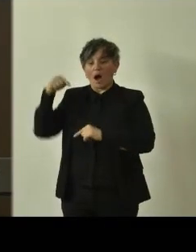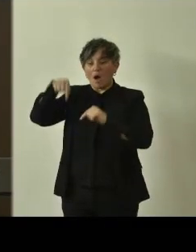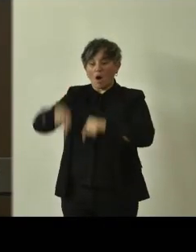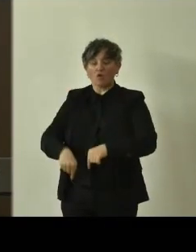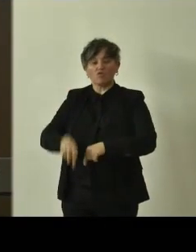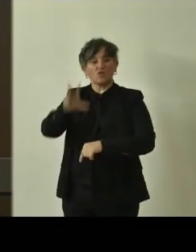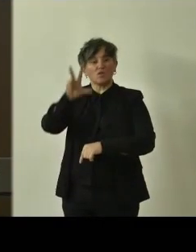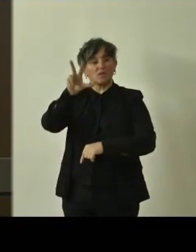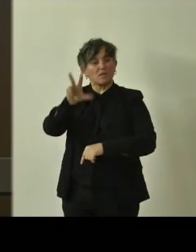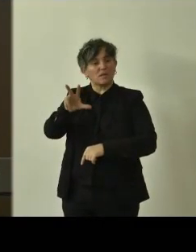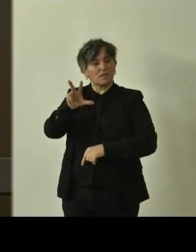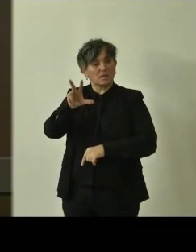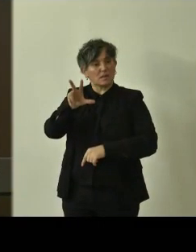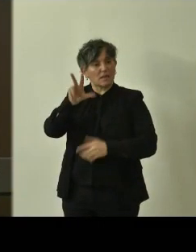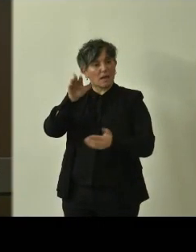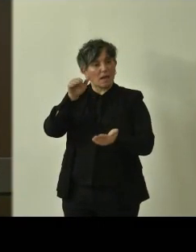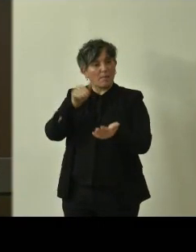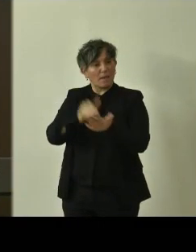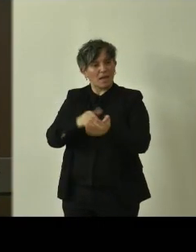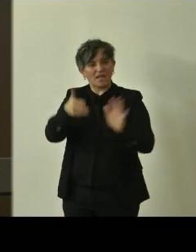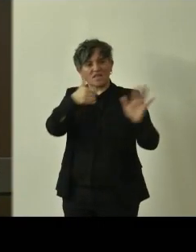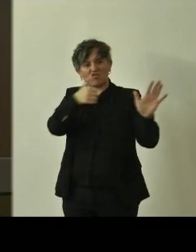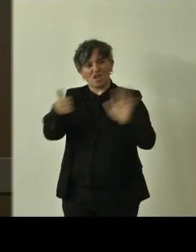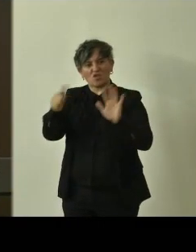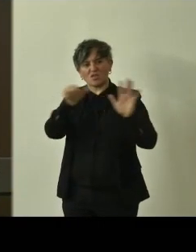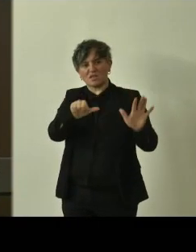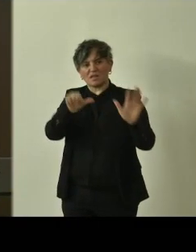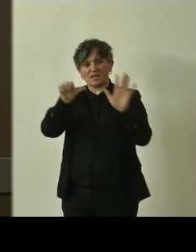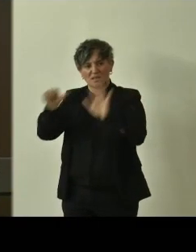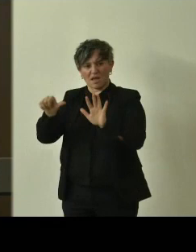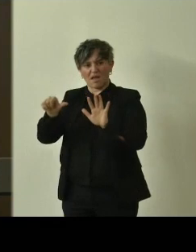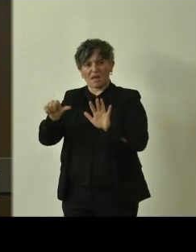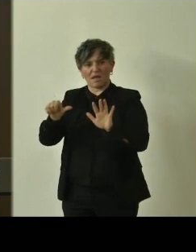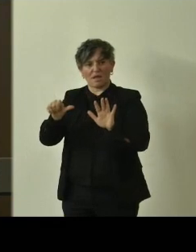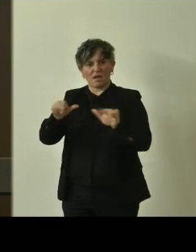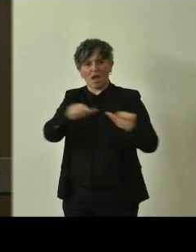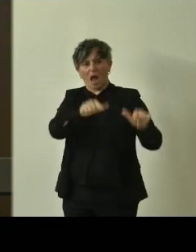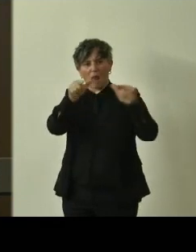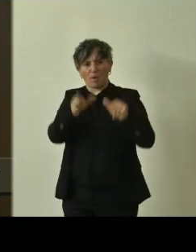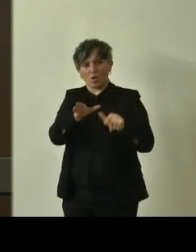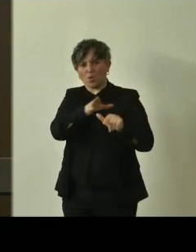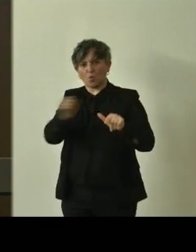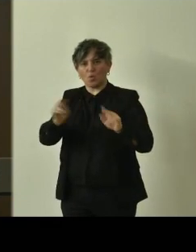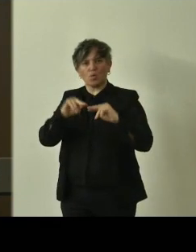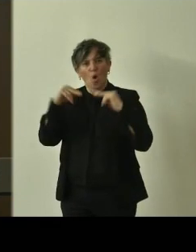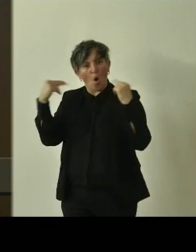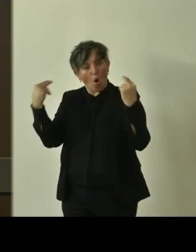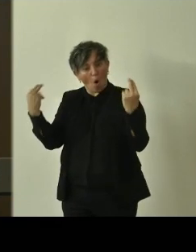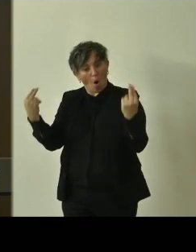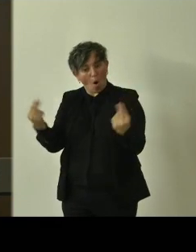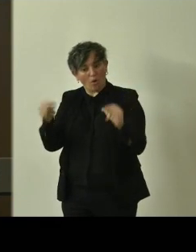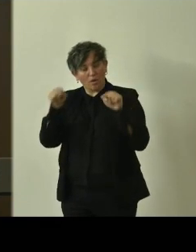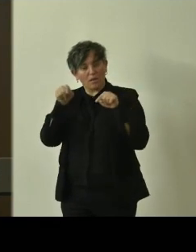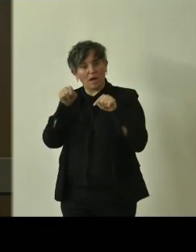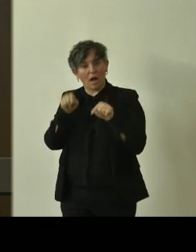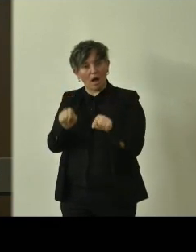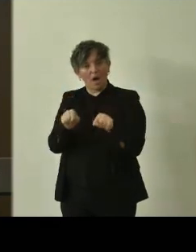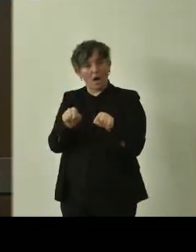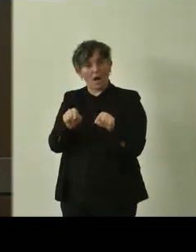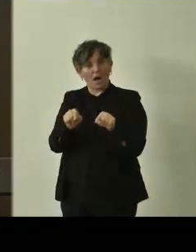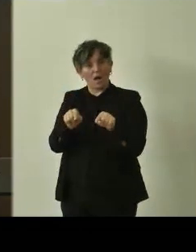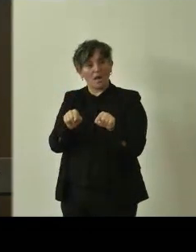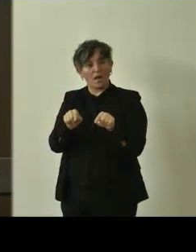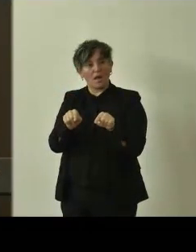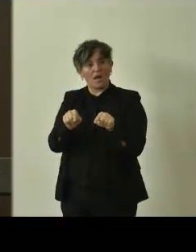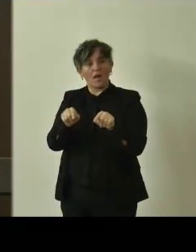di 3666 alberi. in totale purtroppo però ci